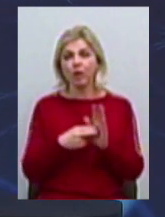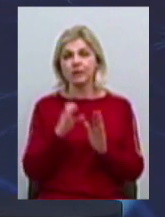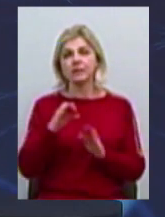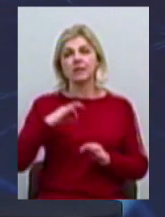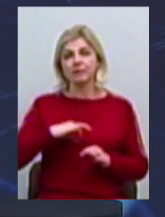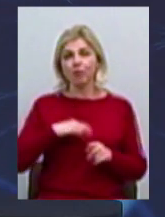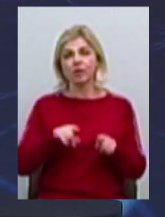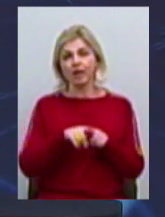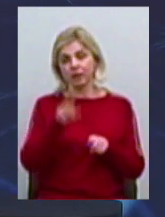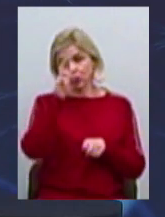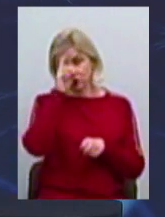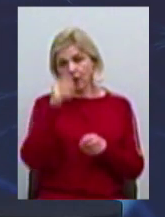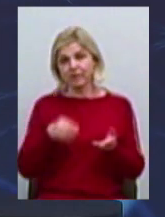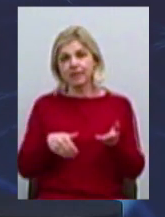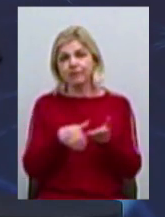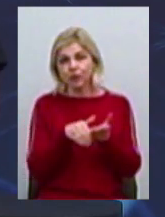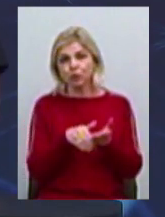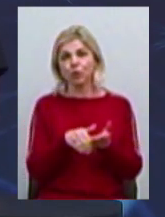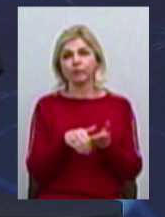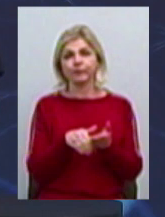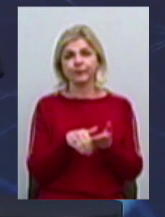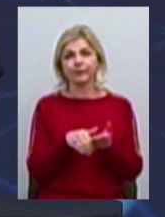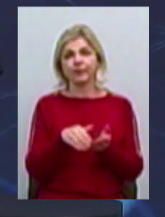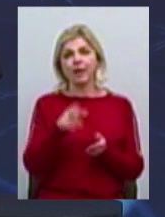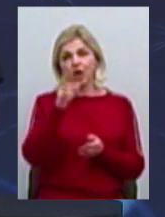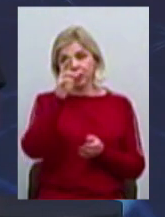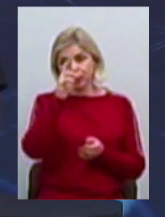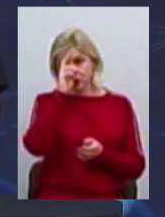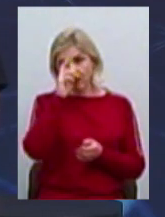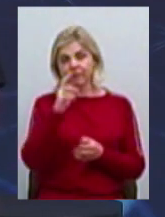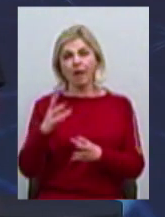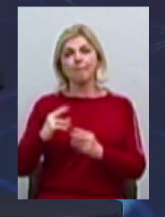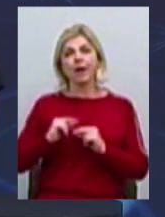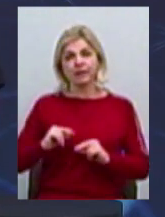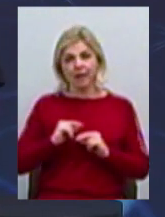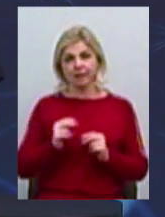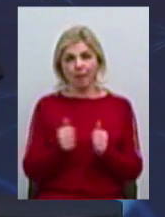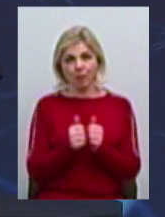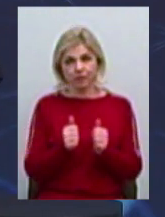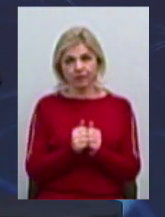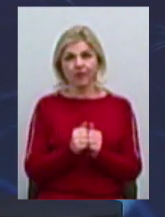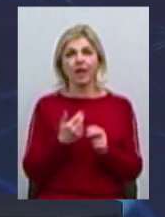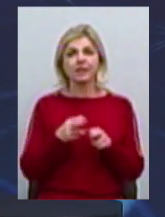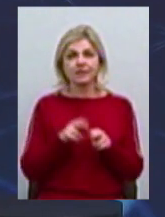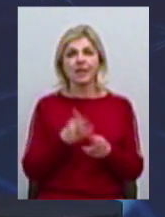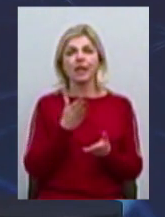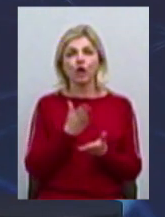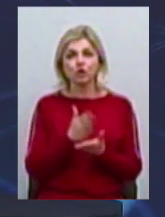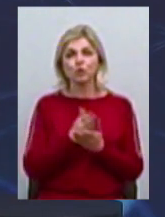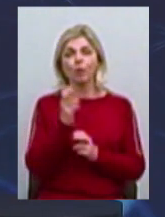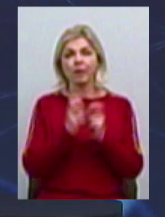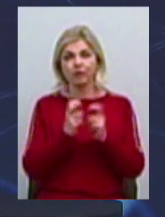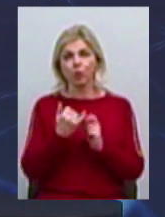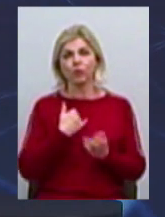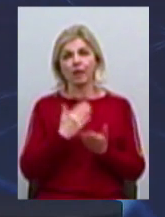таких державних інструментів, як державне-приватне партнерство, по концесії і так далі. Це вже існуюче підприємство. нас